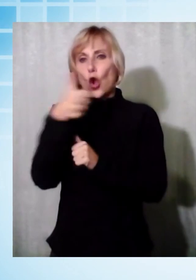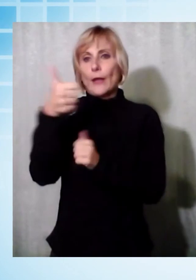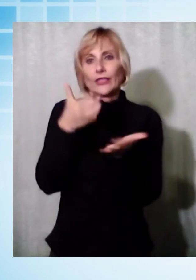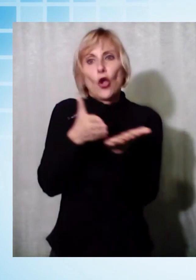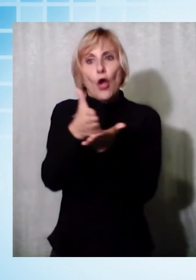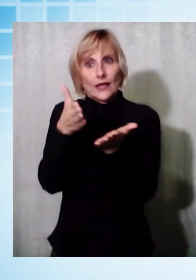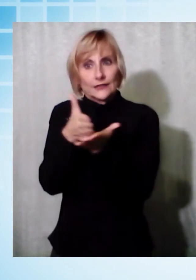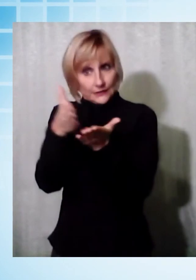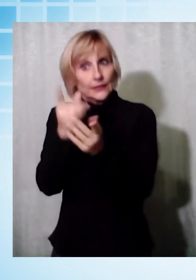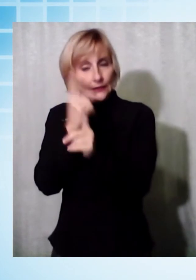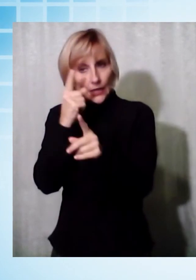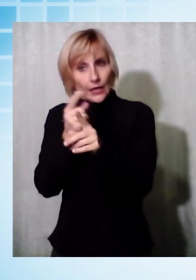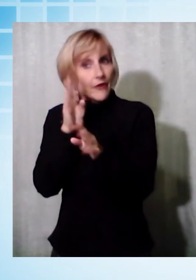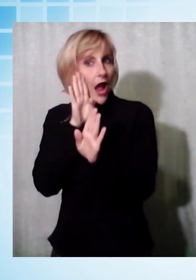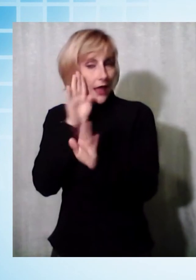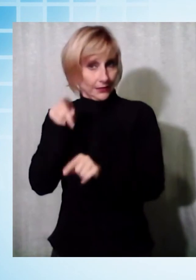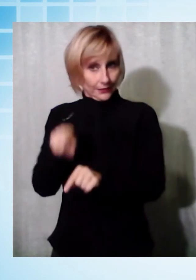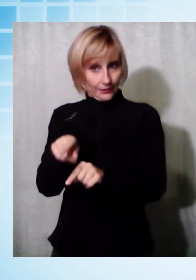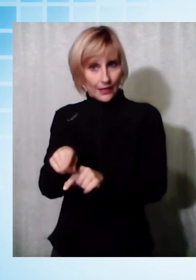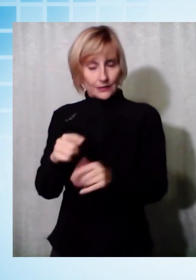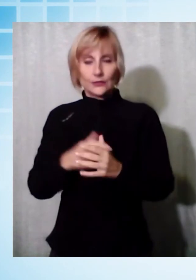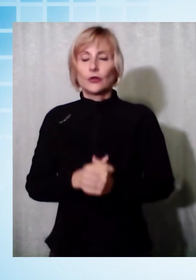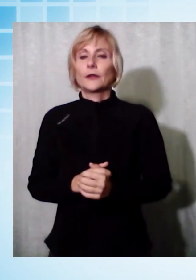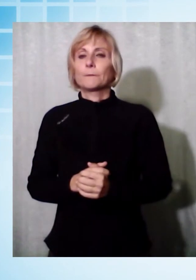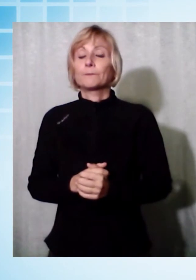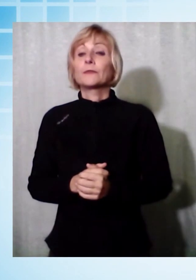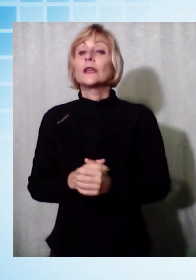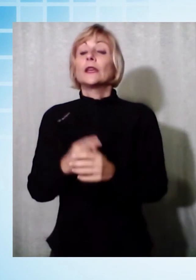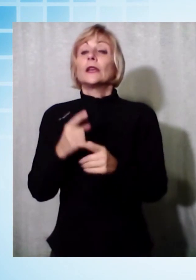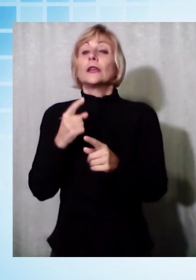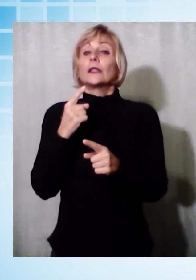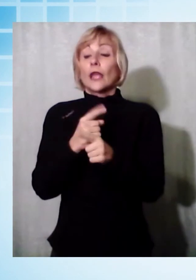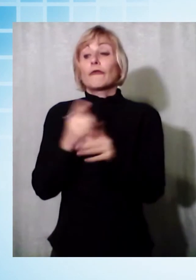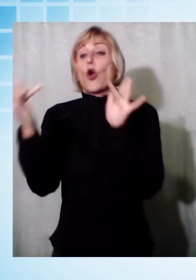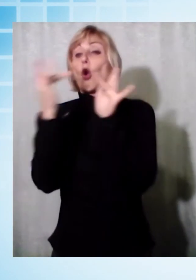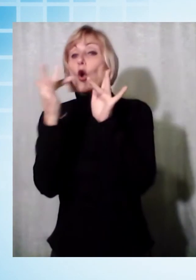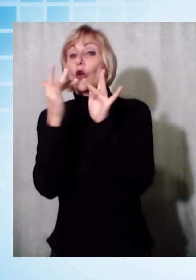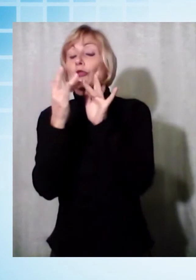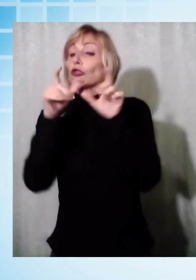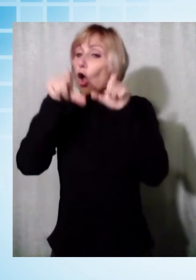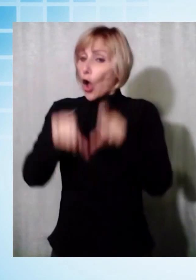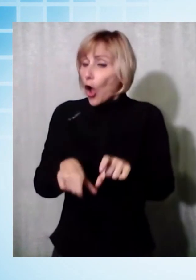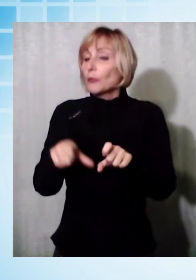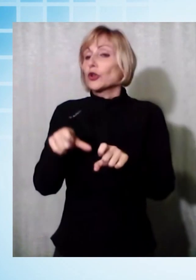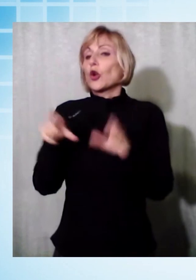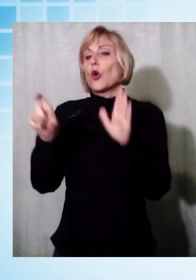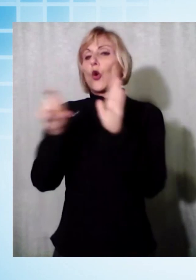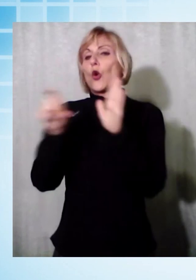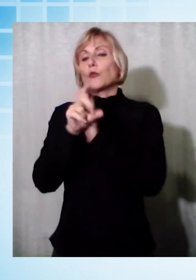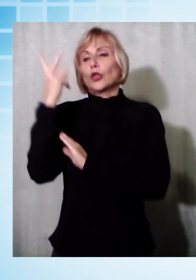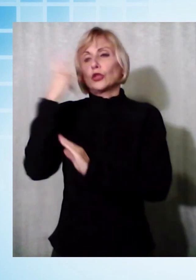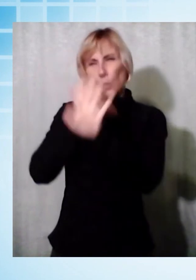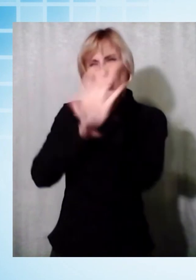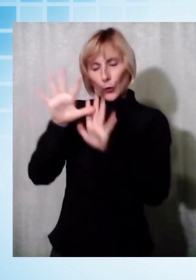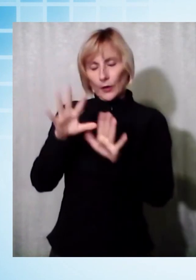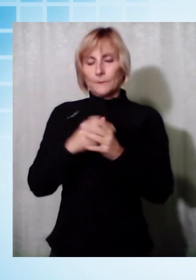nessuna attività. In questo caso però ovviamente bisogna contattare e informarsi dal comune di Lucca. È